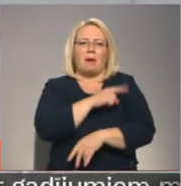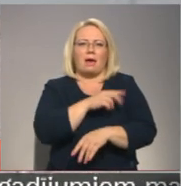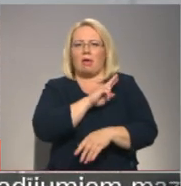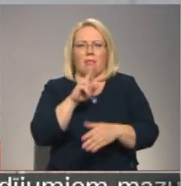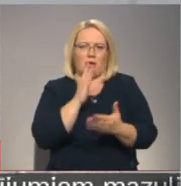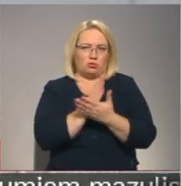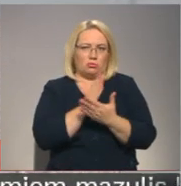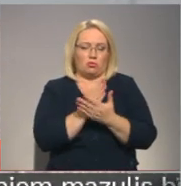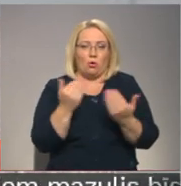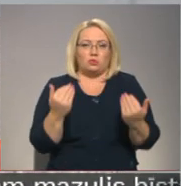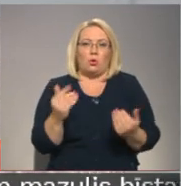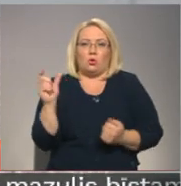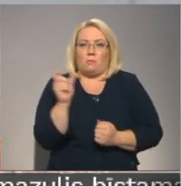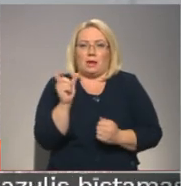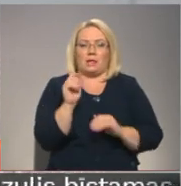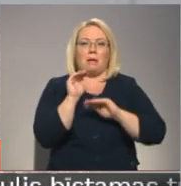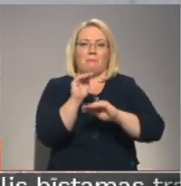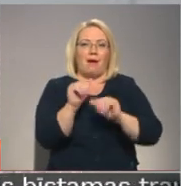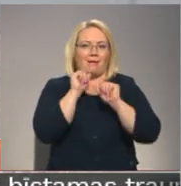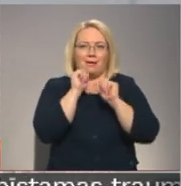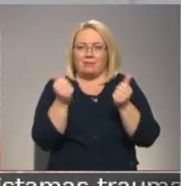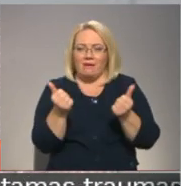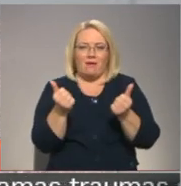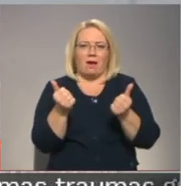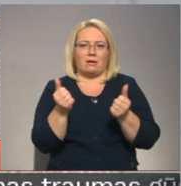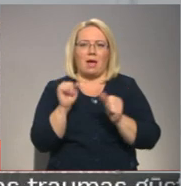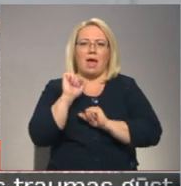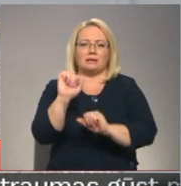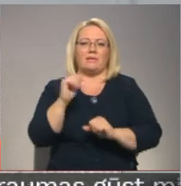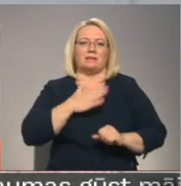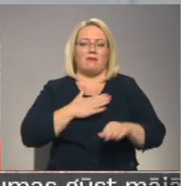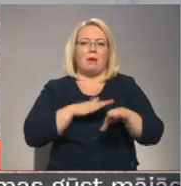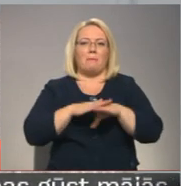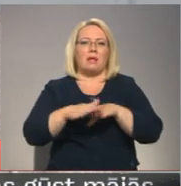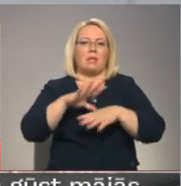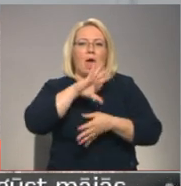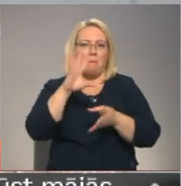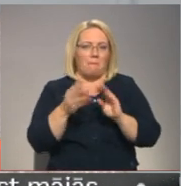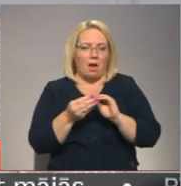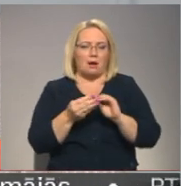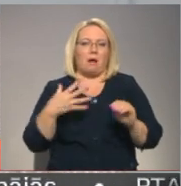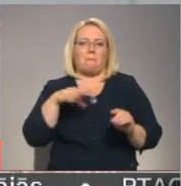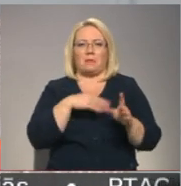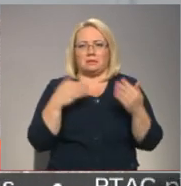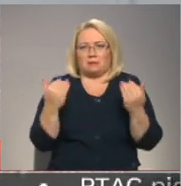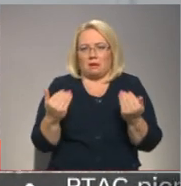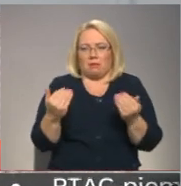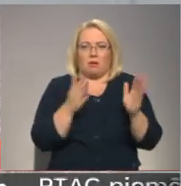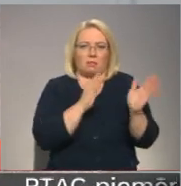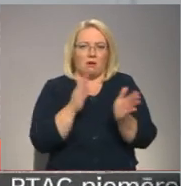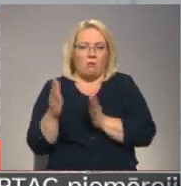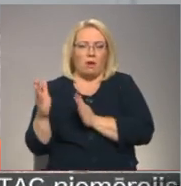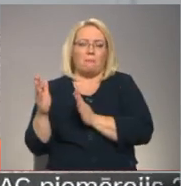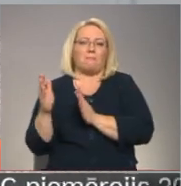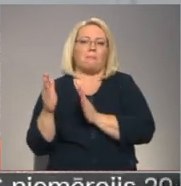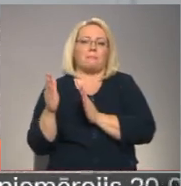Uz dotu brīdi banka nevar aizstāvēt sevi pilnā apmērā. Mēs tagad gatavojam